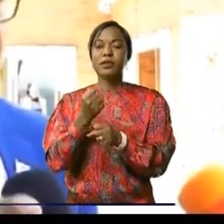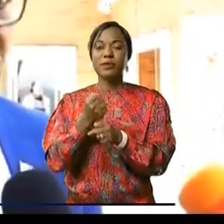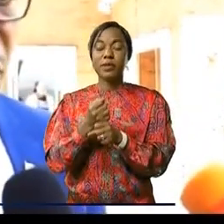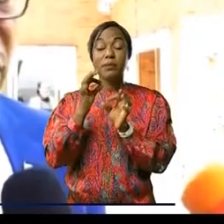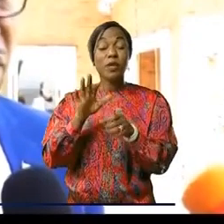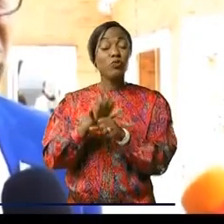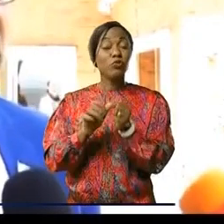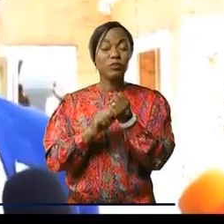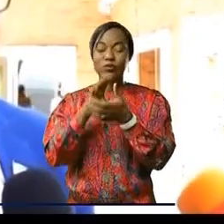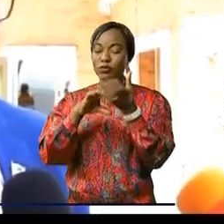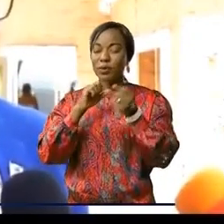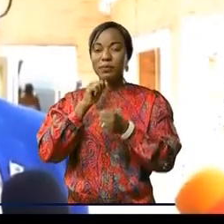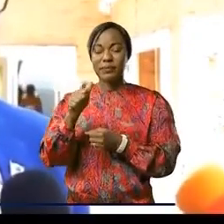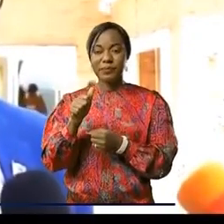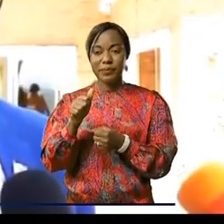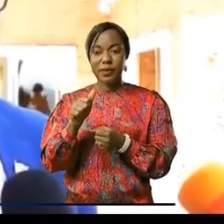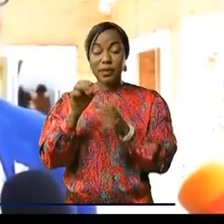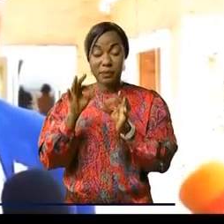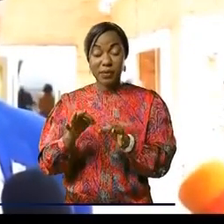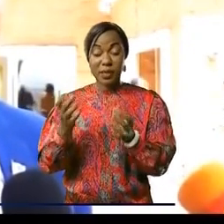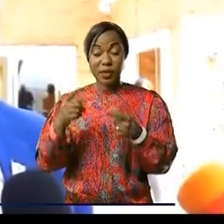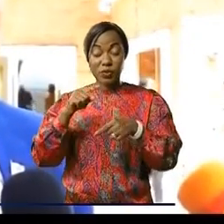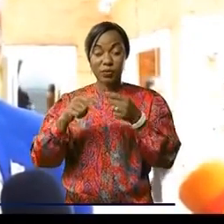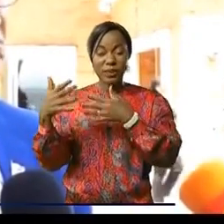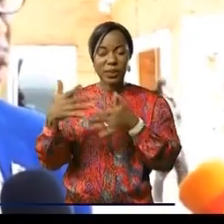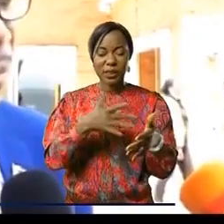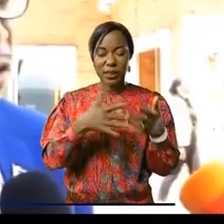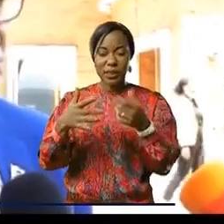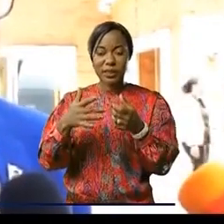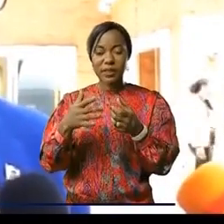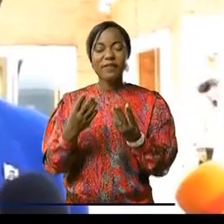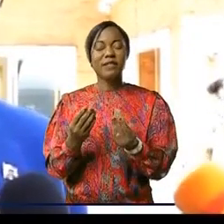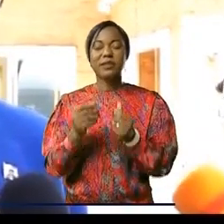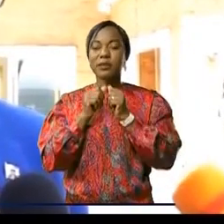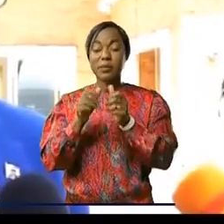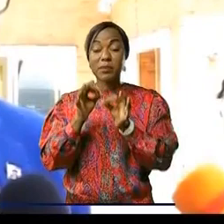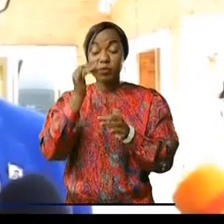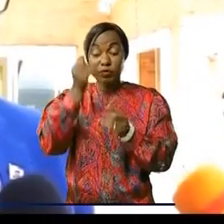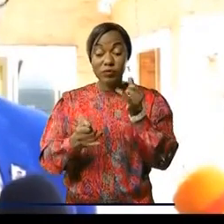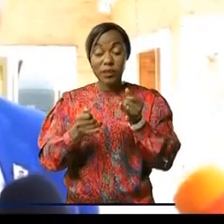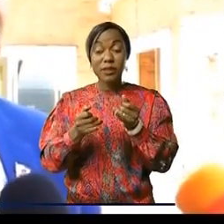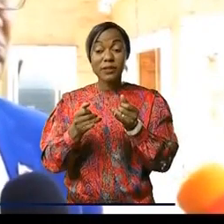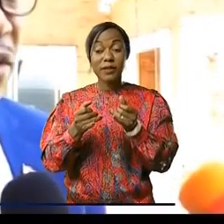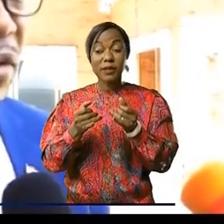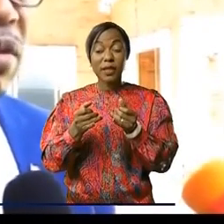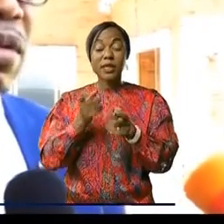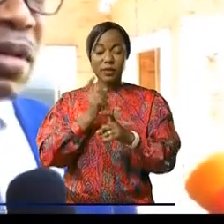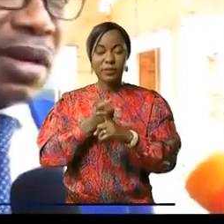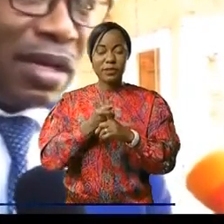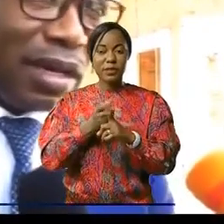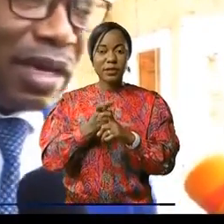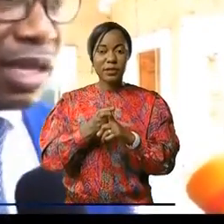vous savez, commencer une guerre c'est très facile, mais pour la terminer, ce n pas une chose évidente. Elle n pas facile. C'est-à-dire,